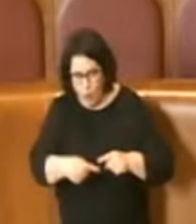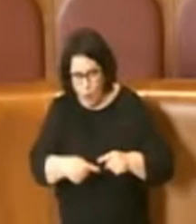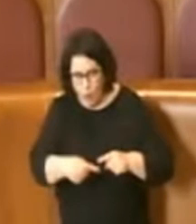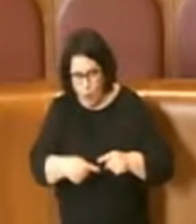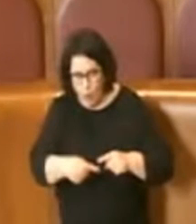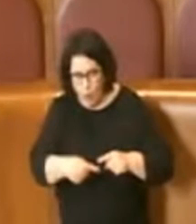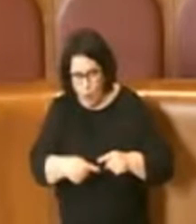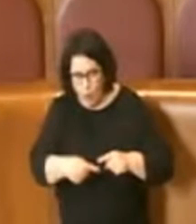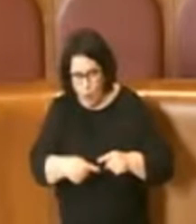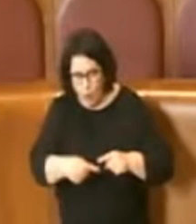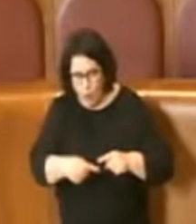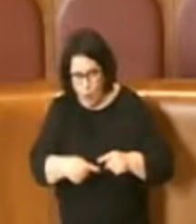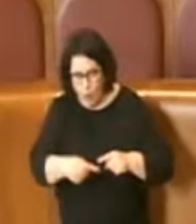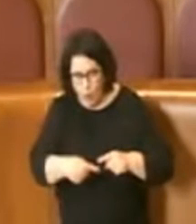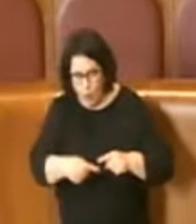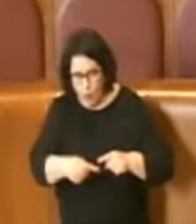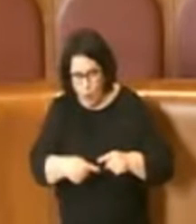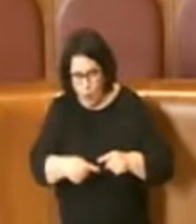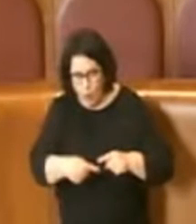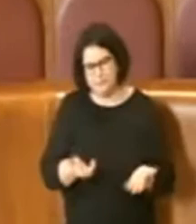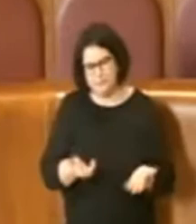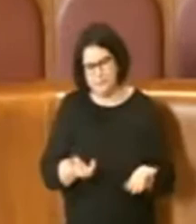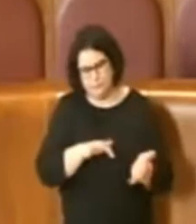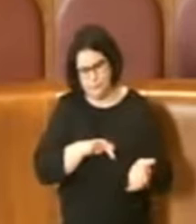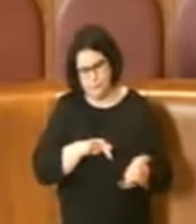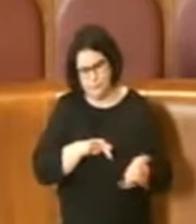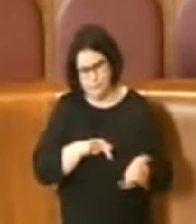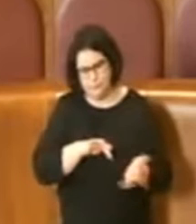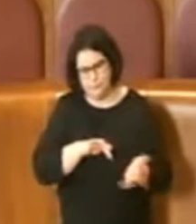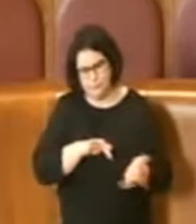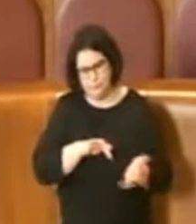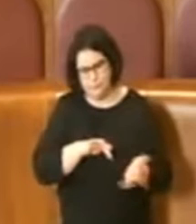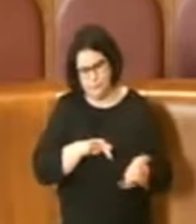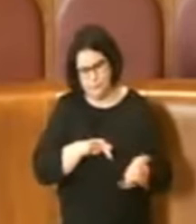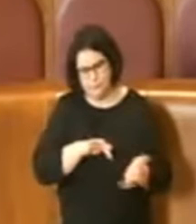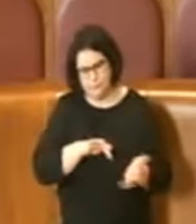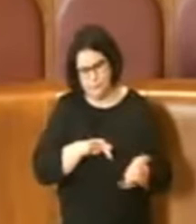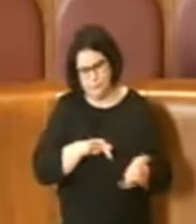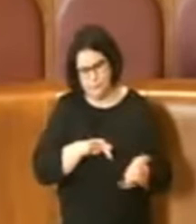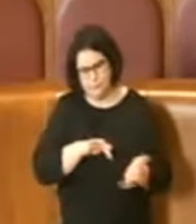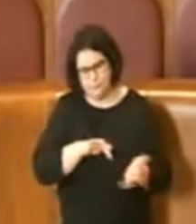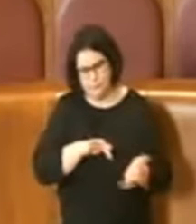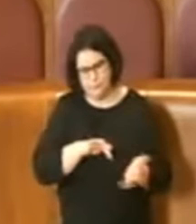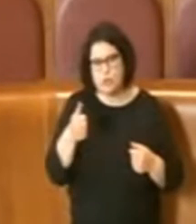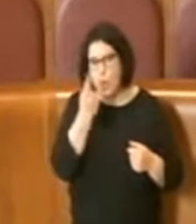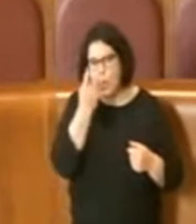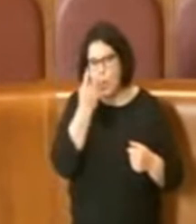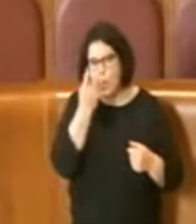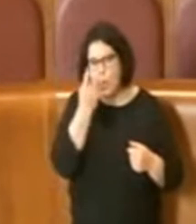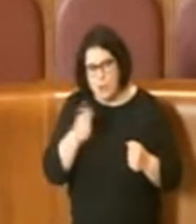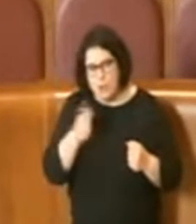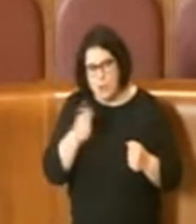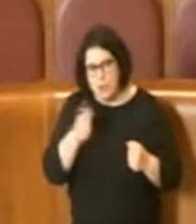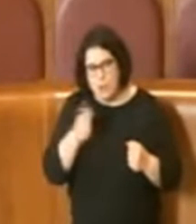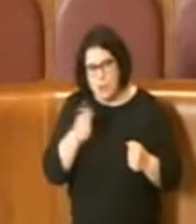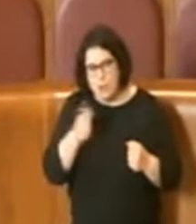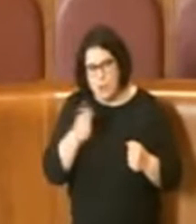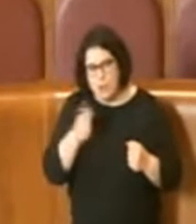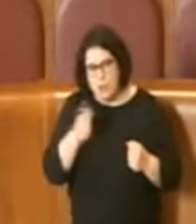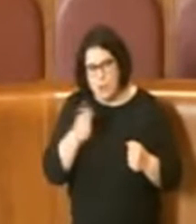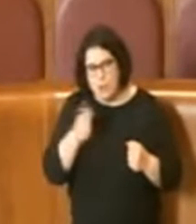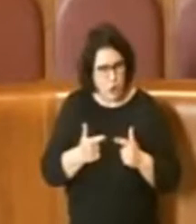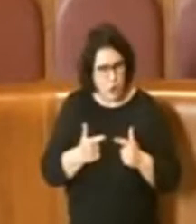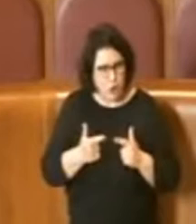argomentazioni lasciano il tempo che trovano. Sapete perché? Perché solo una persona può sapere se è vero questo, ed è la stessa sindaca.